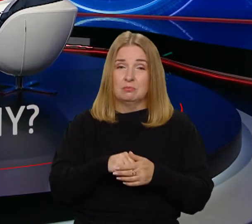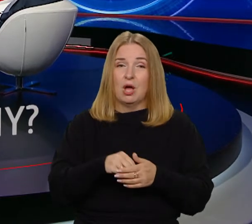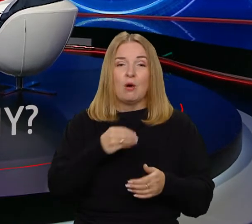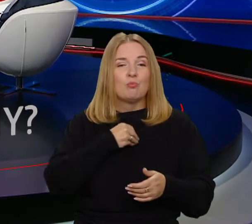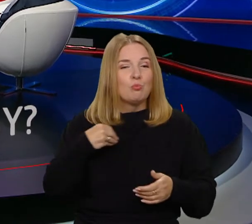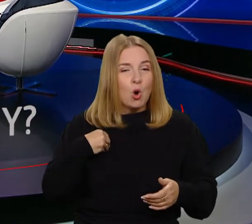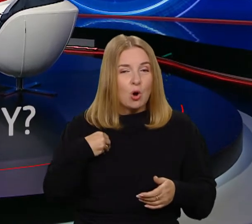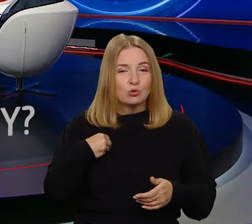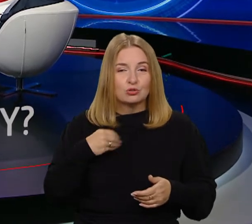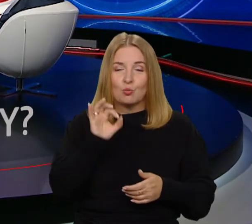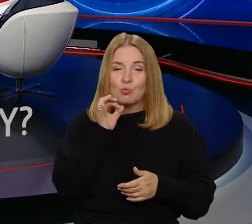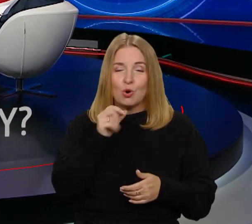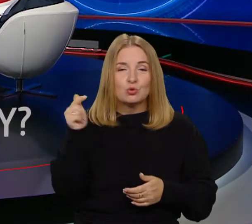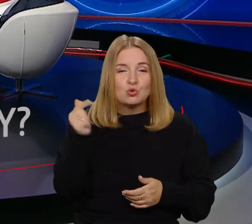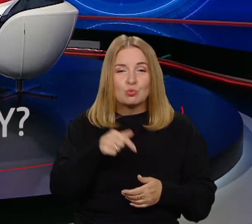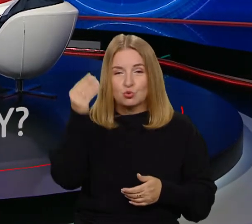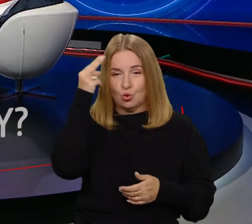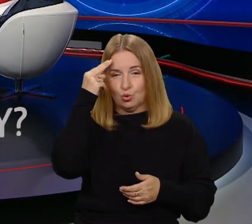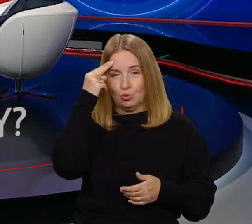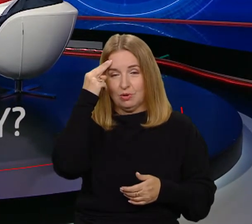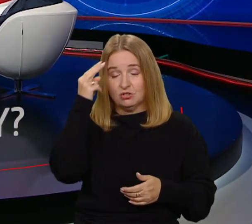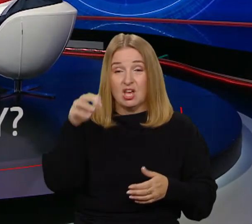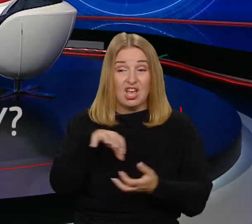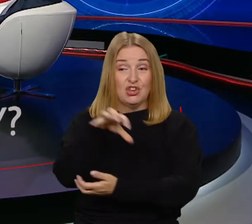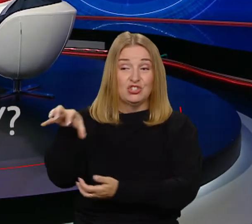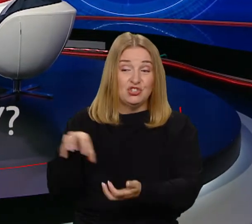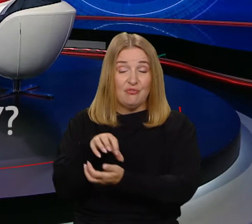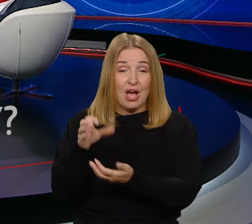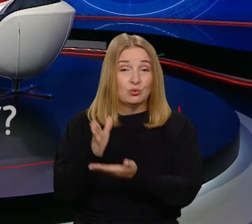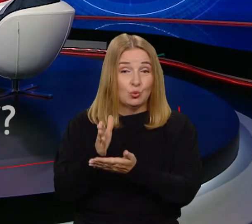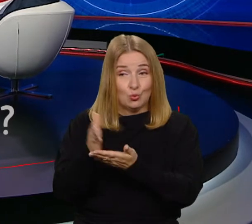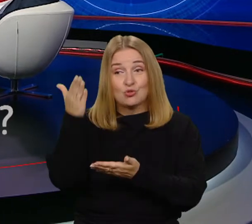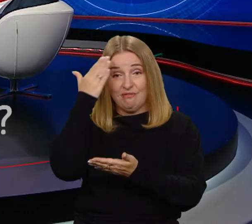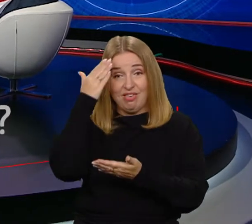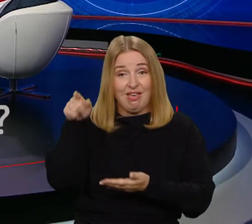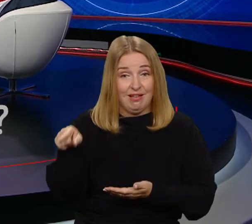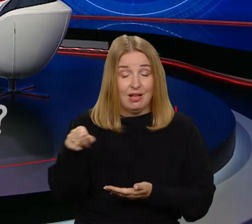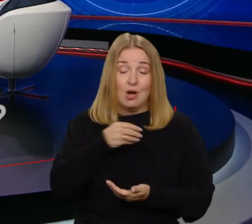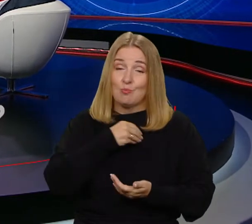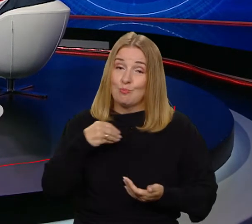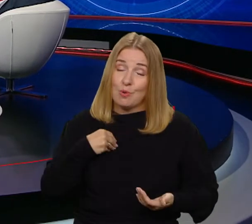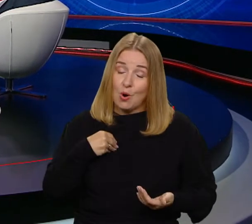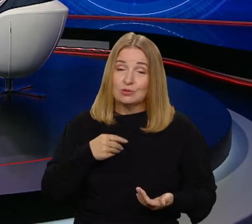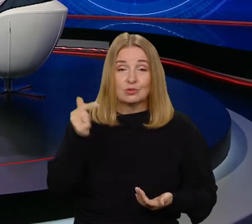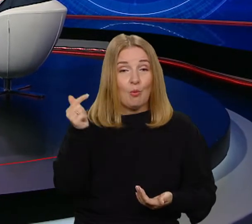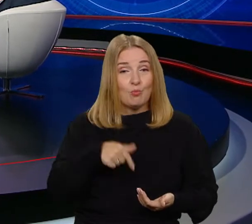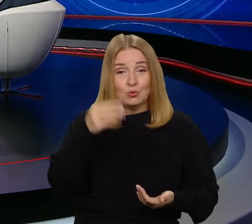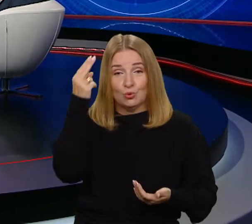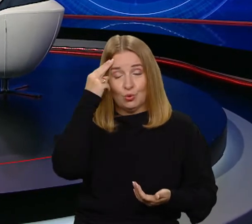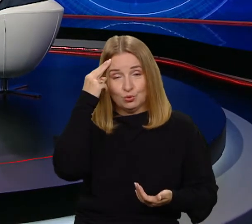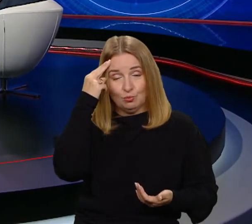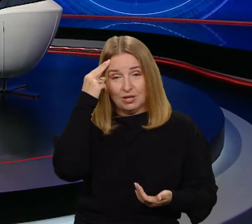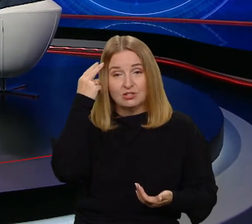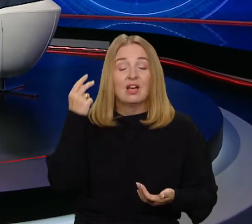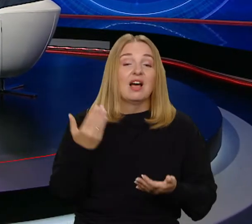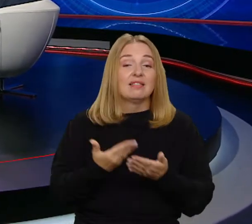że uczę się dla siebie. To proszę zwrócić uwagę, że wtedy odpada problem ściągania,